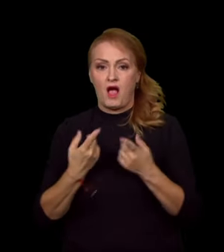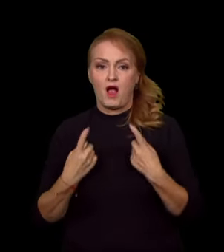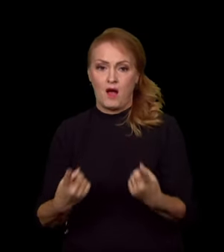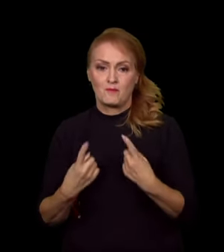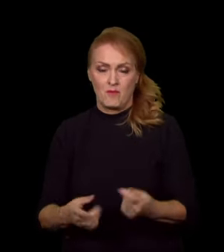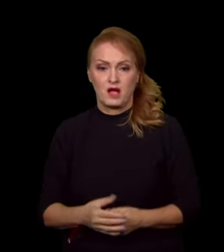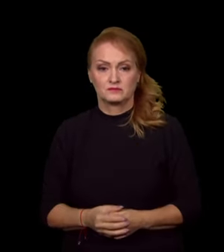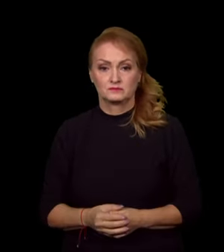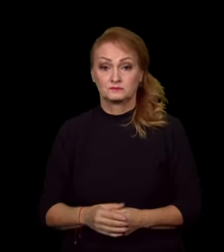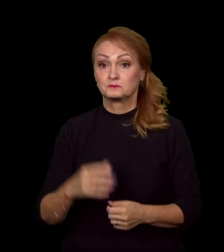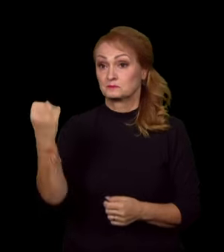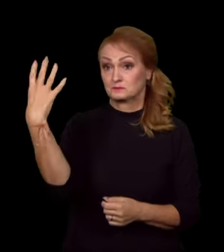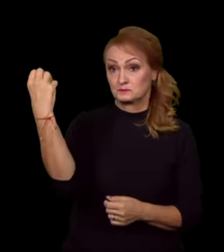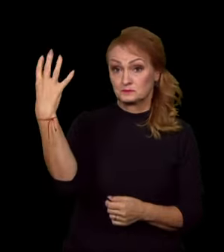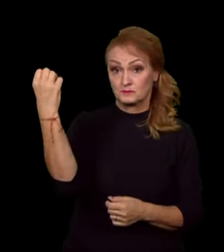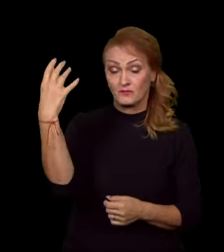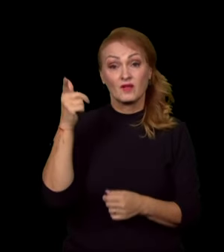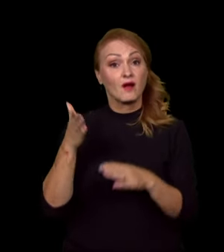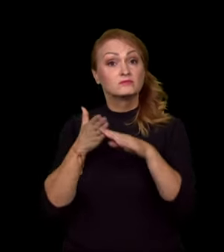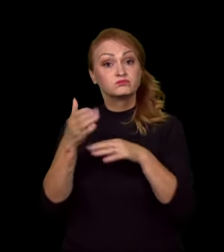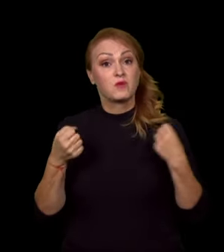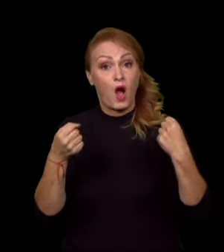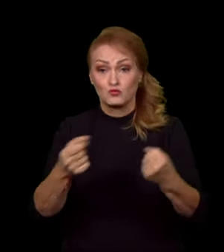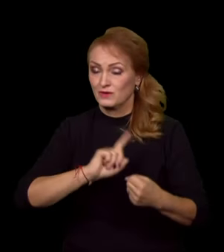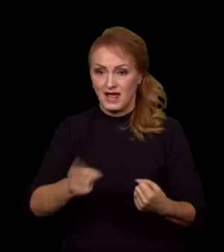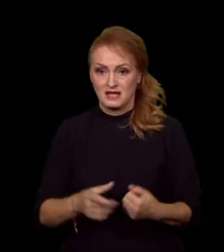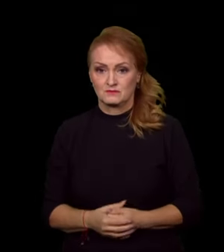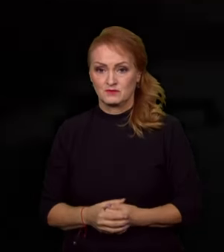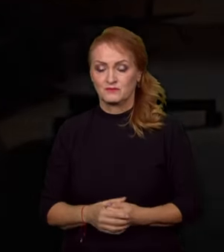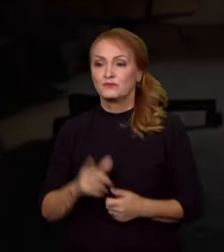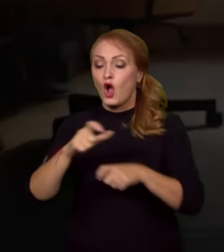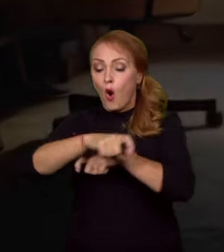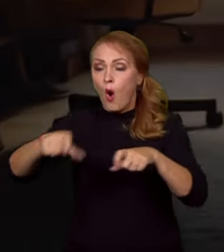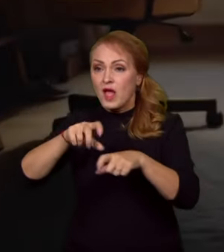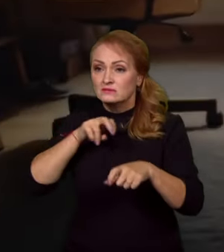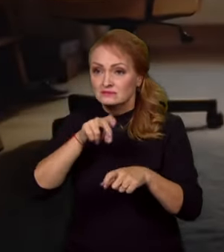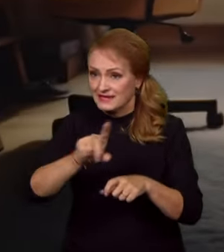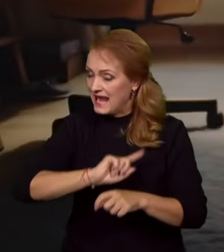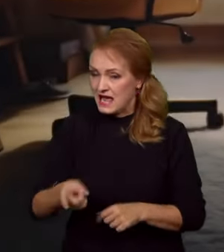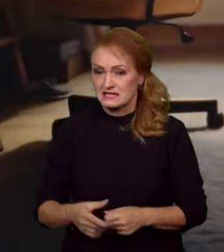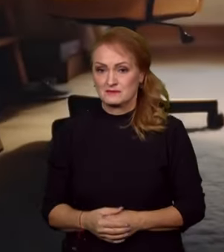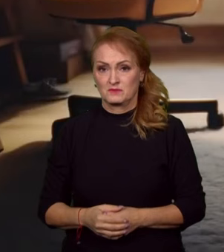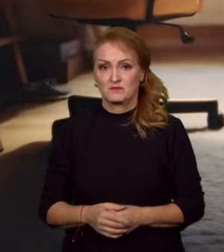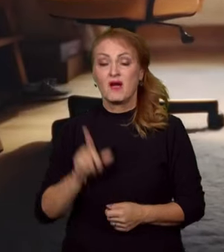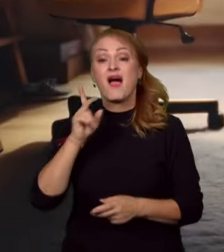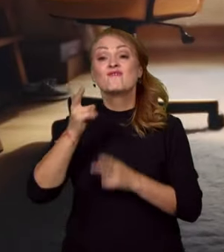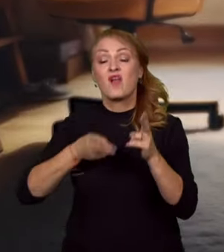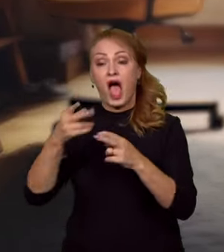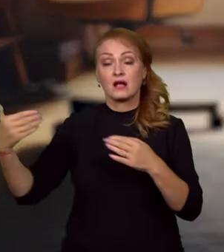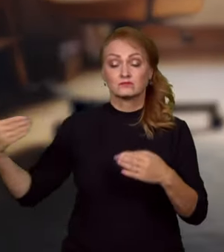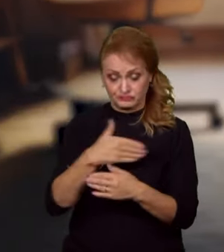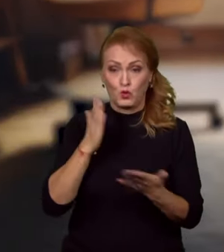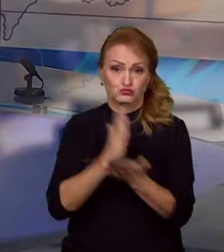Nevýždějte na blikající přejezd. Nevstupujte do kolejiště. Srážka s vlakem je